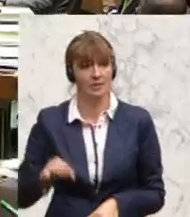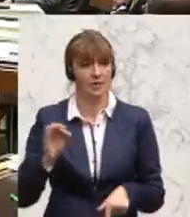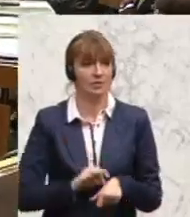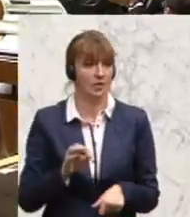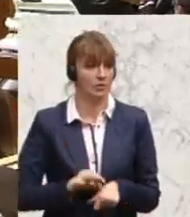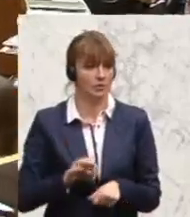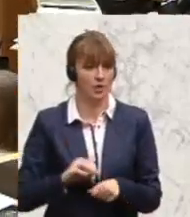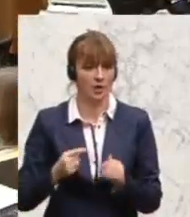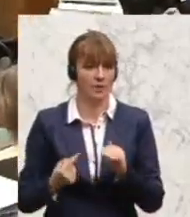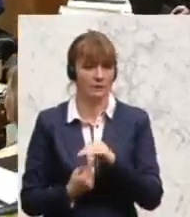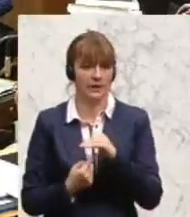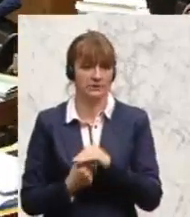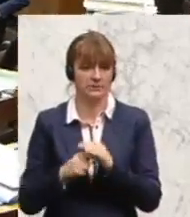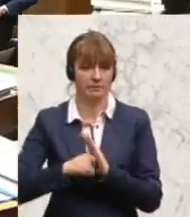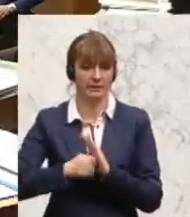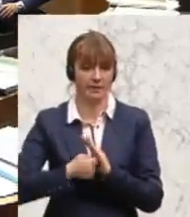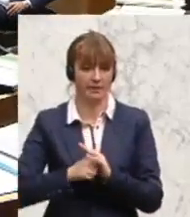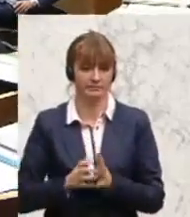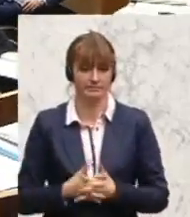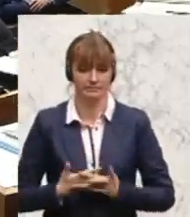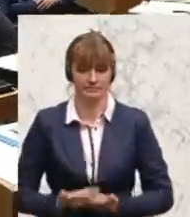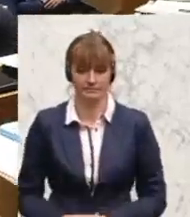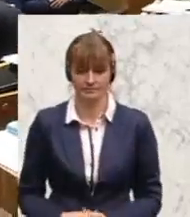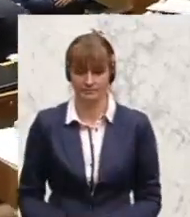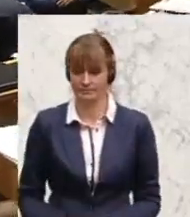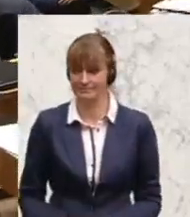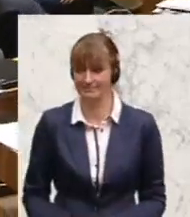Der Sicherheitssprecher der Grünen, Peter Pilz, ist der Nächste.